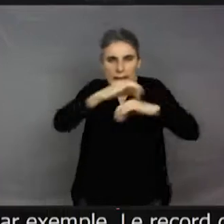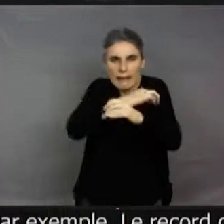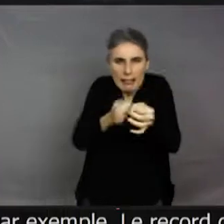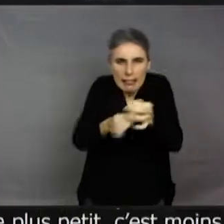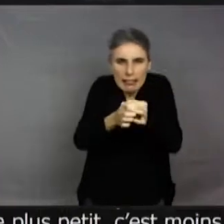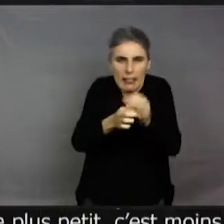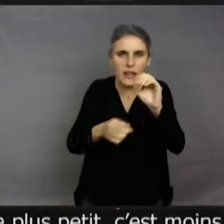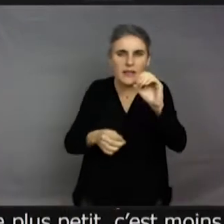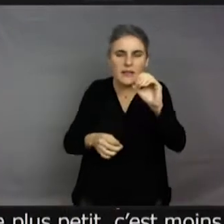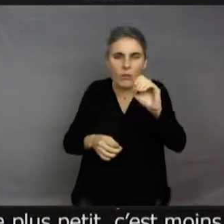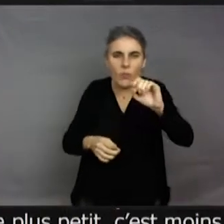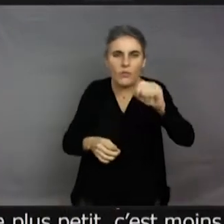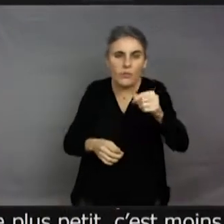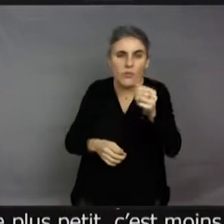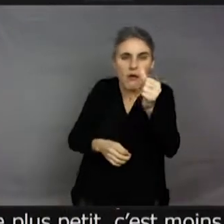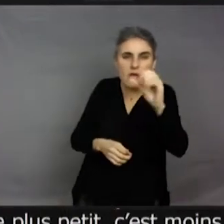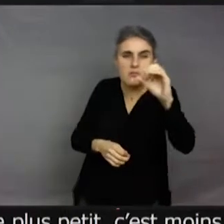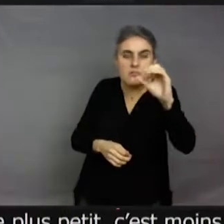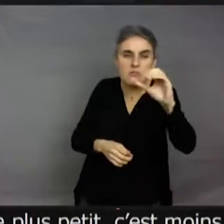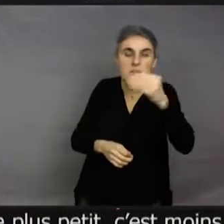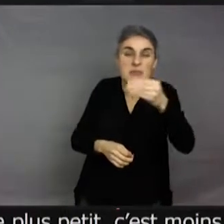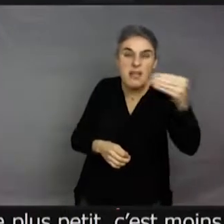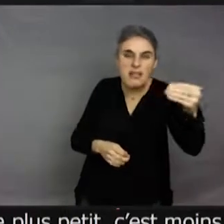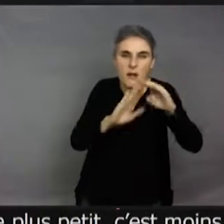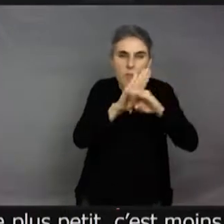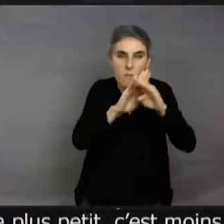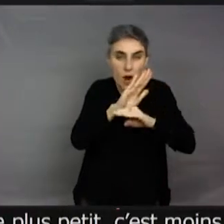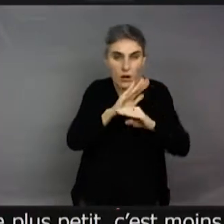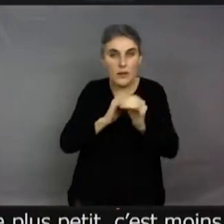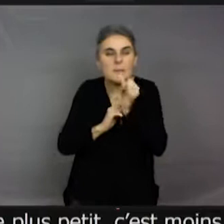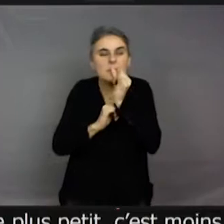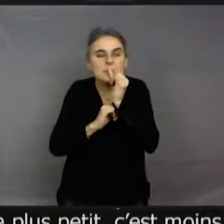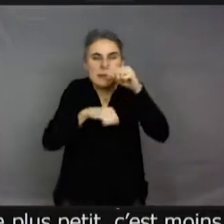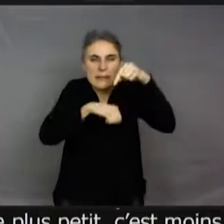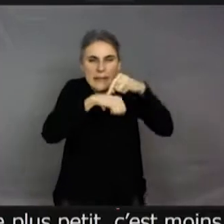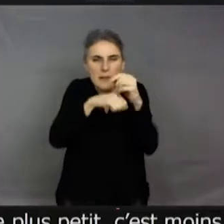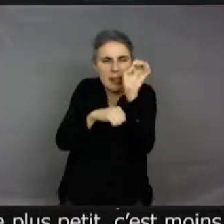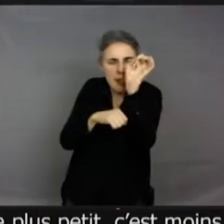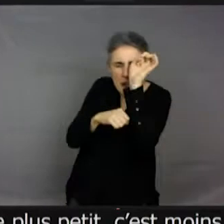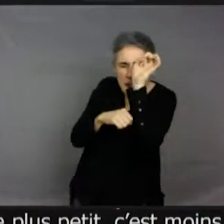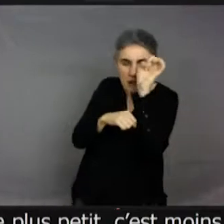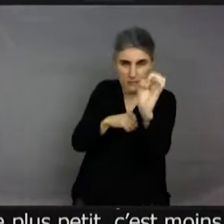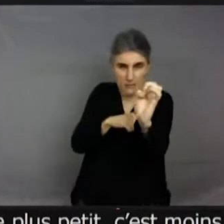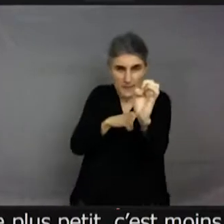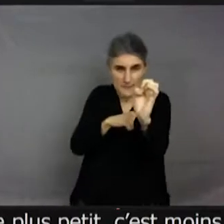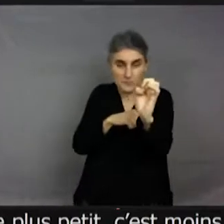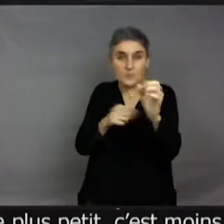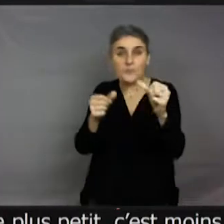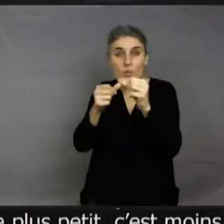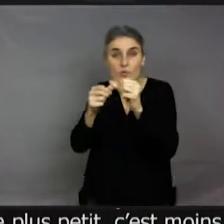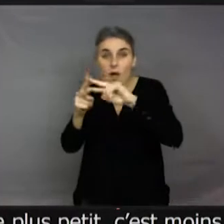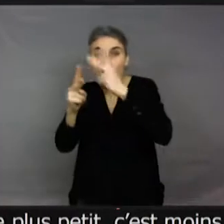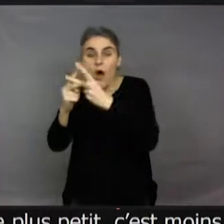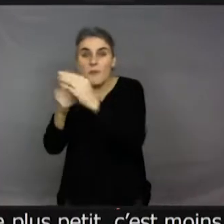être des micro-guêpes qui arrivent à, qui parasitent des œufs de papillons.'est-à elles sont tellement petites qu'elles peuvent mettre 20 œufs dans un œuf de papillon.